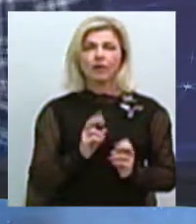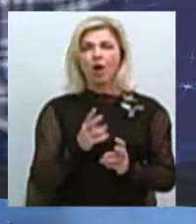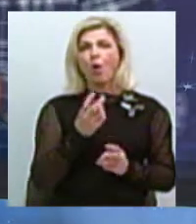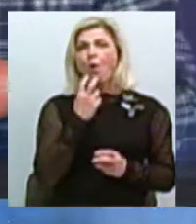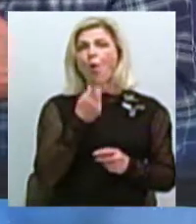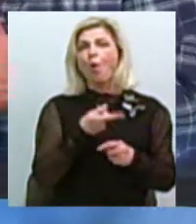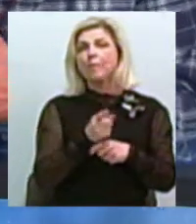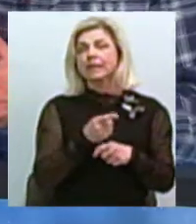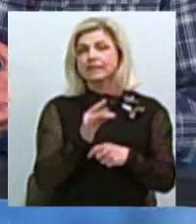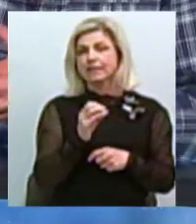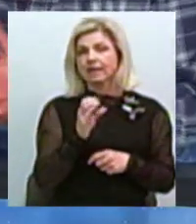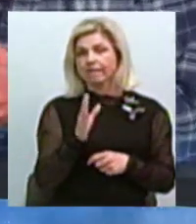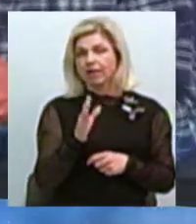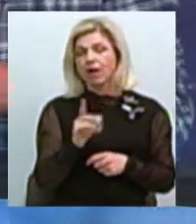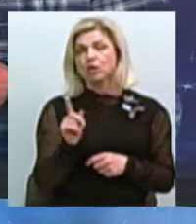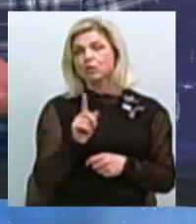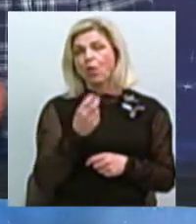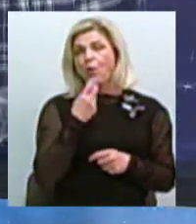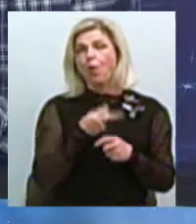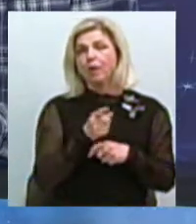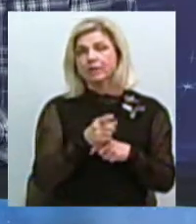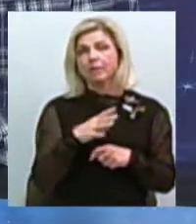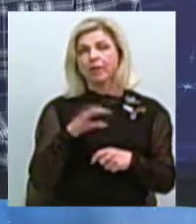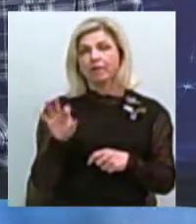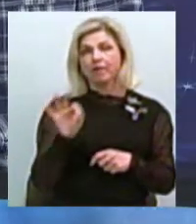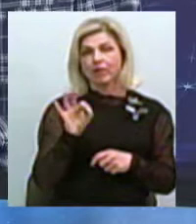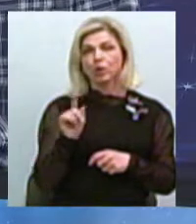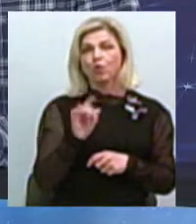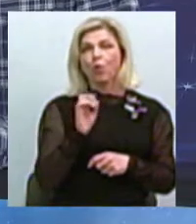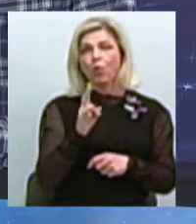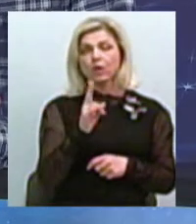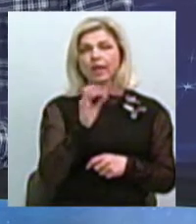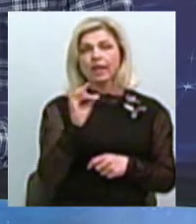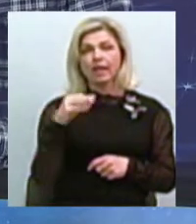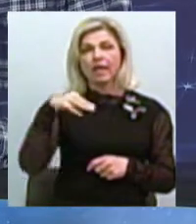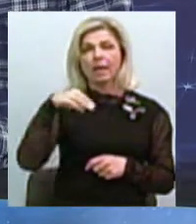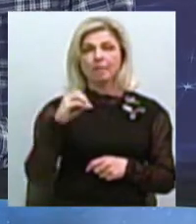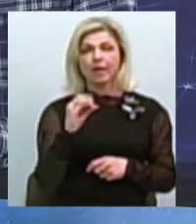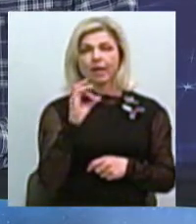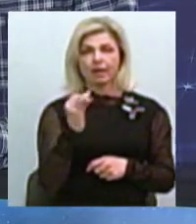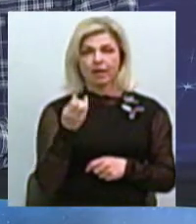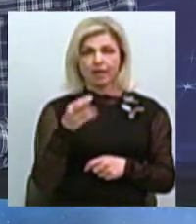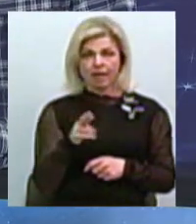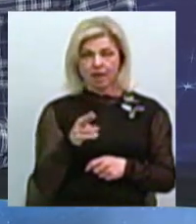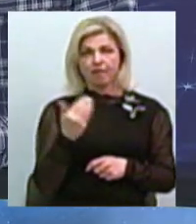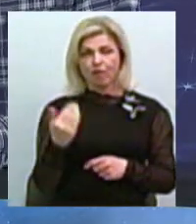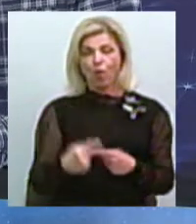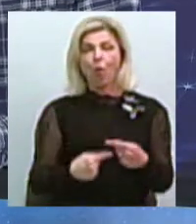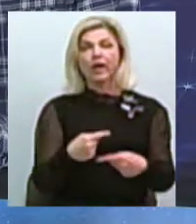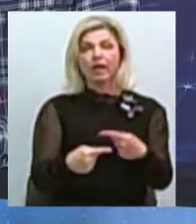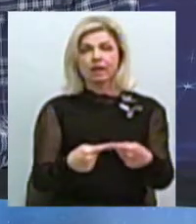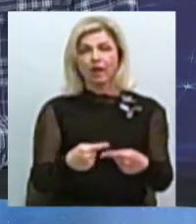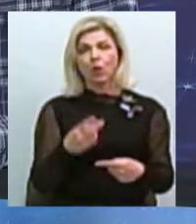Але те, що в коміксі було взято, що він кемірієць своїми етнічними коріннями,